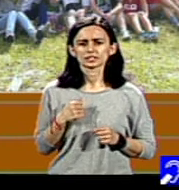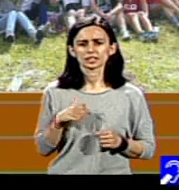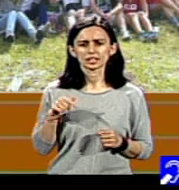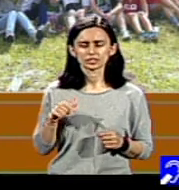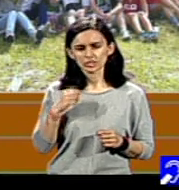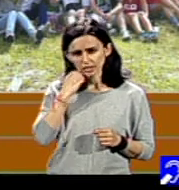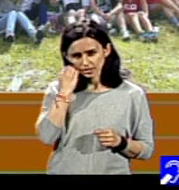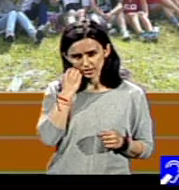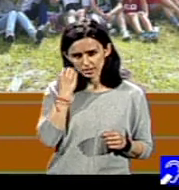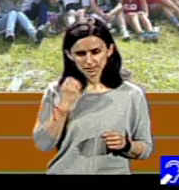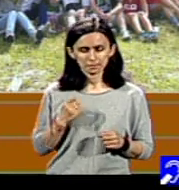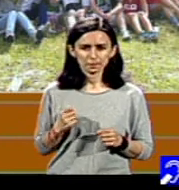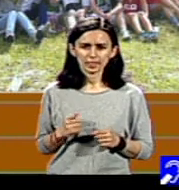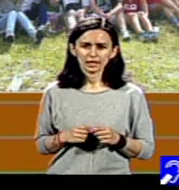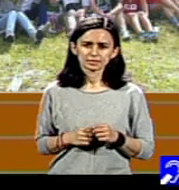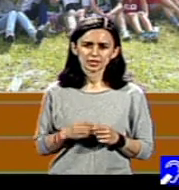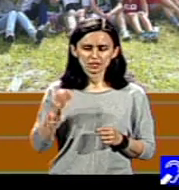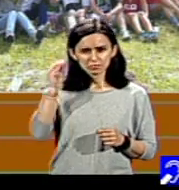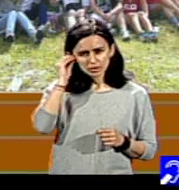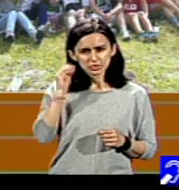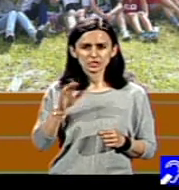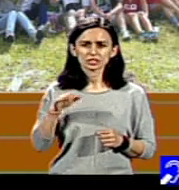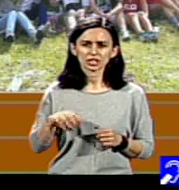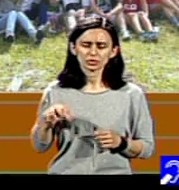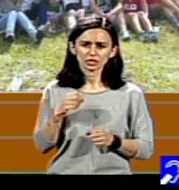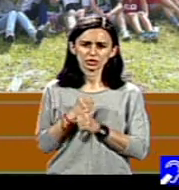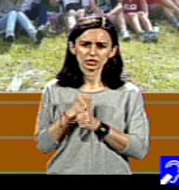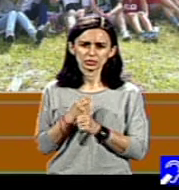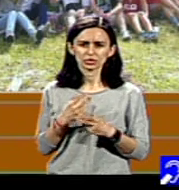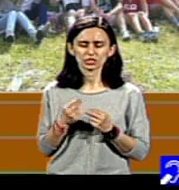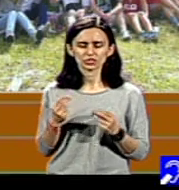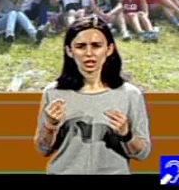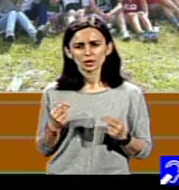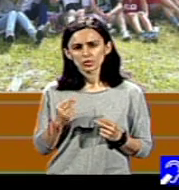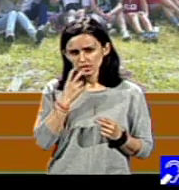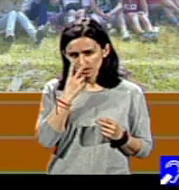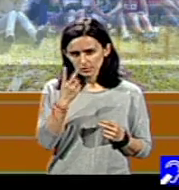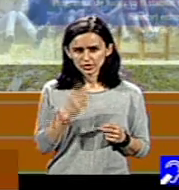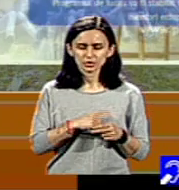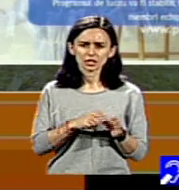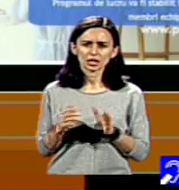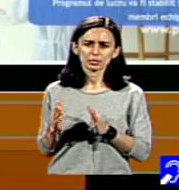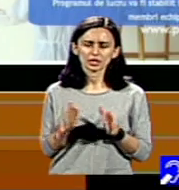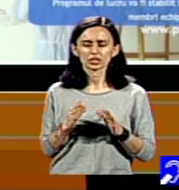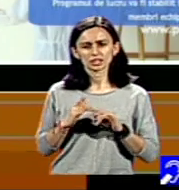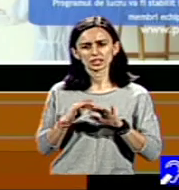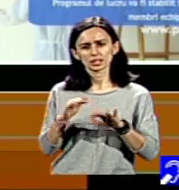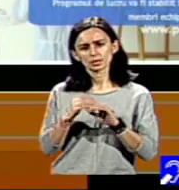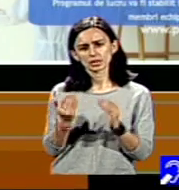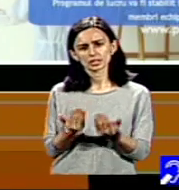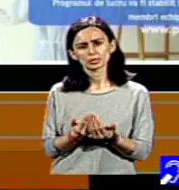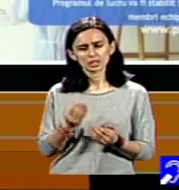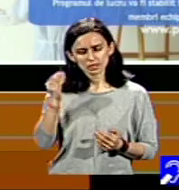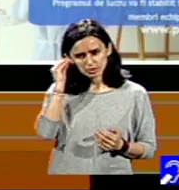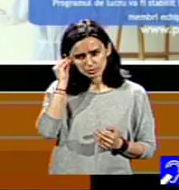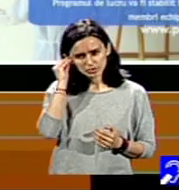ce ieși din... Deci ești obișnuit să ai un loc de muncă. Poate că mulți dintre noi am văzut în perioada asta de pandemie, că ești obișnuit că te scoli